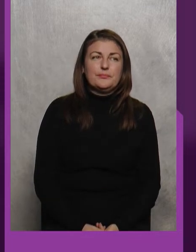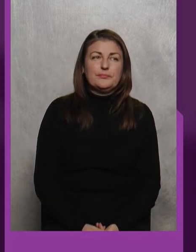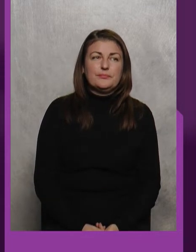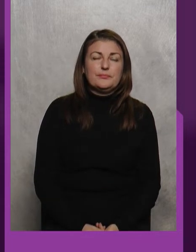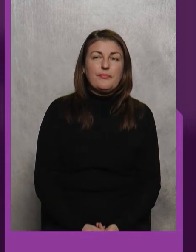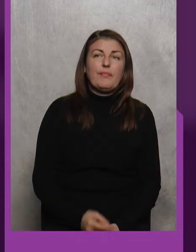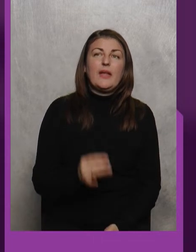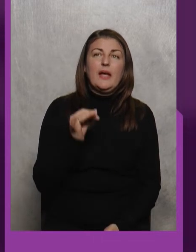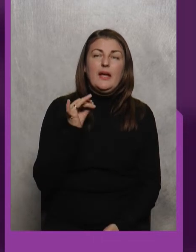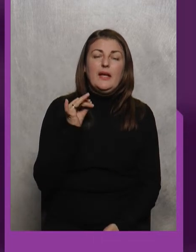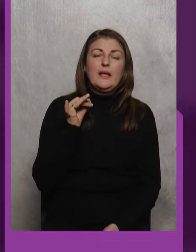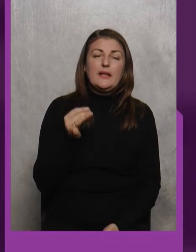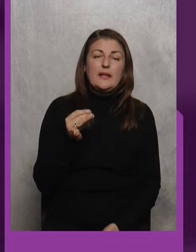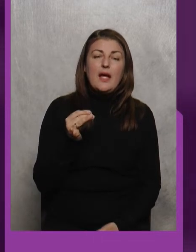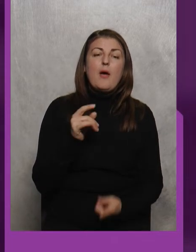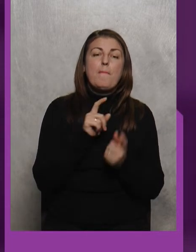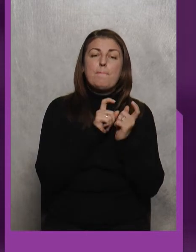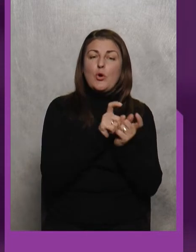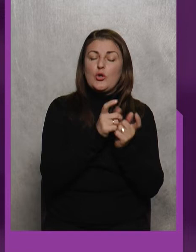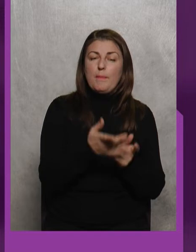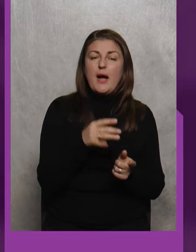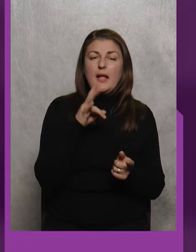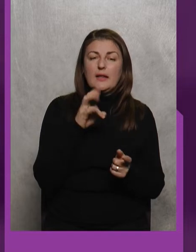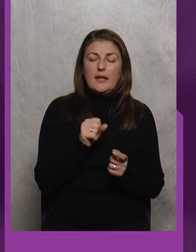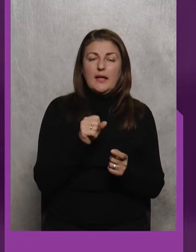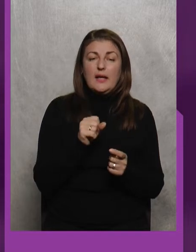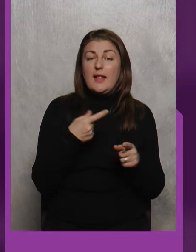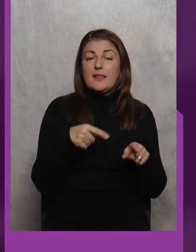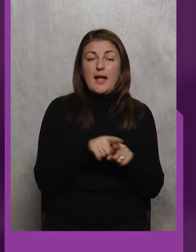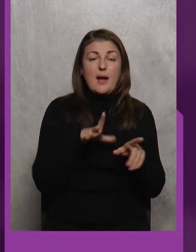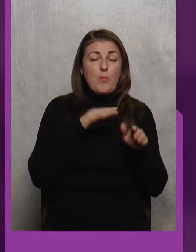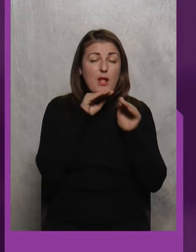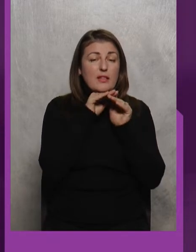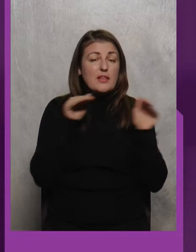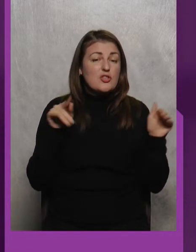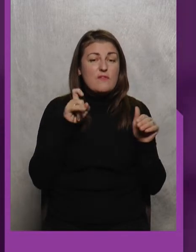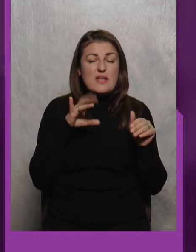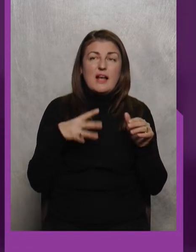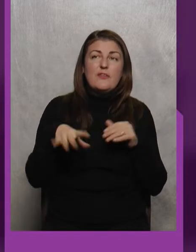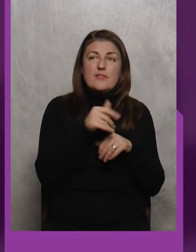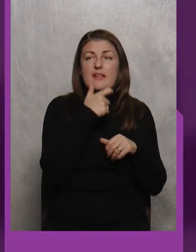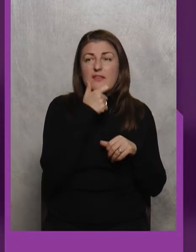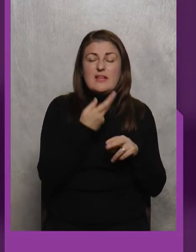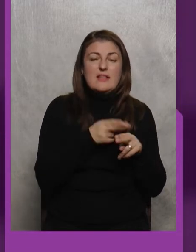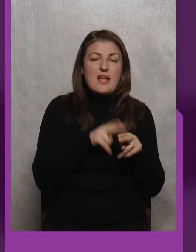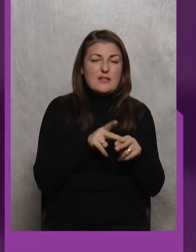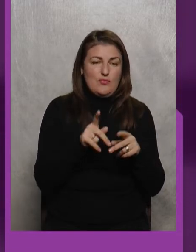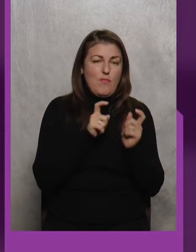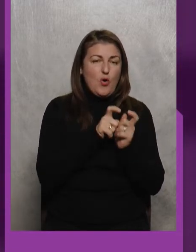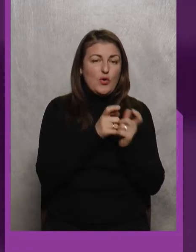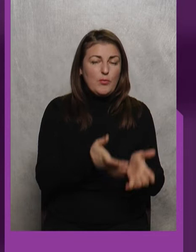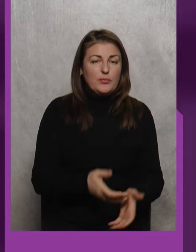І Боротьба на... Така була тиша взагалі Всі дивилися на цю боротьбу